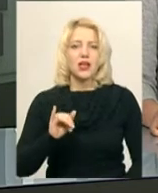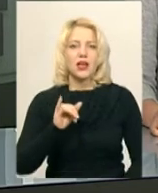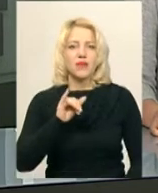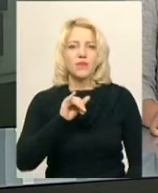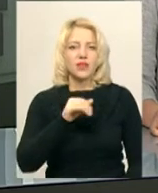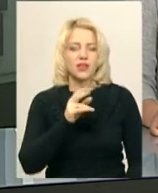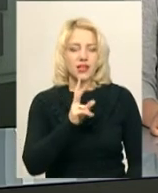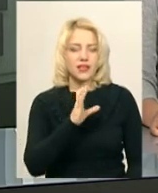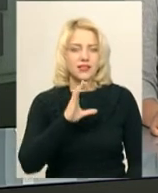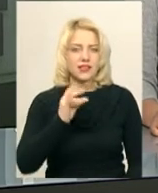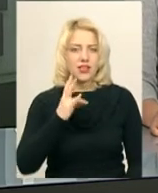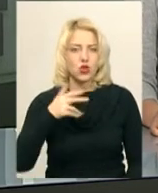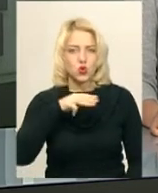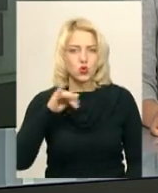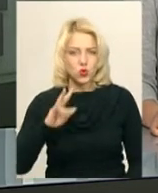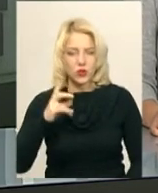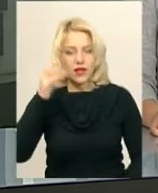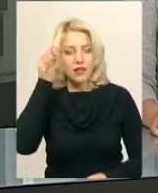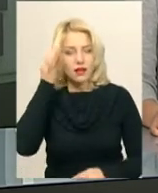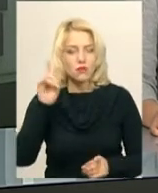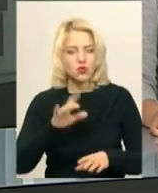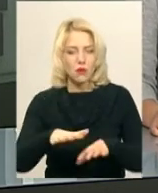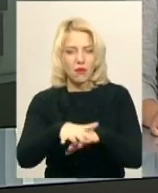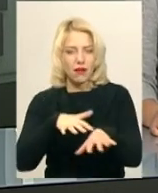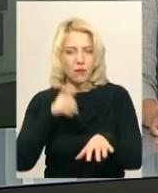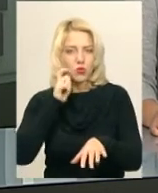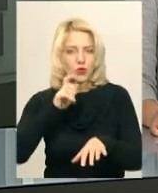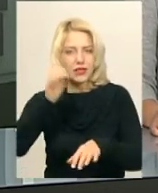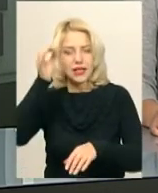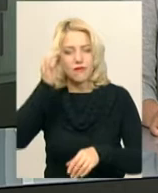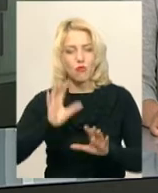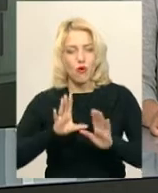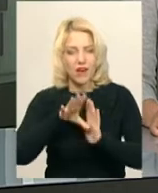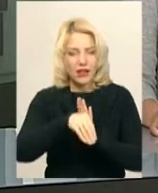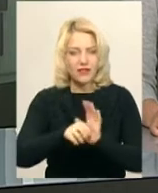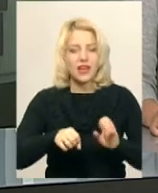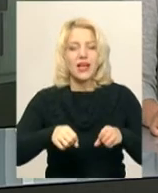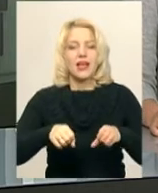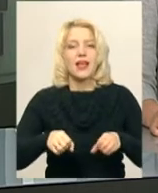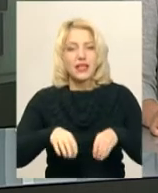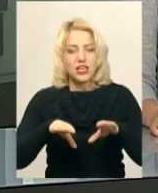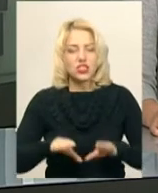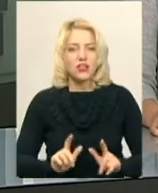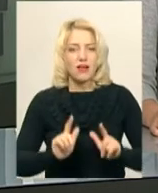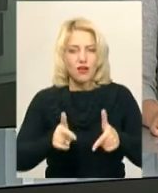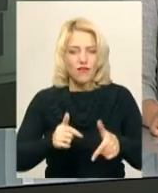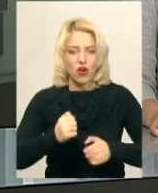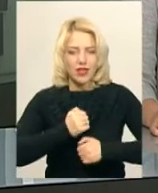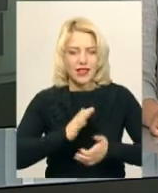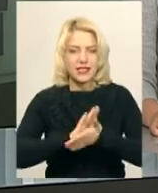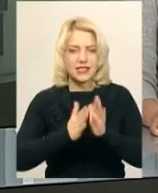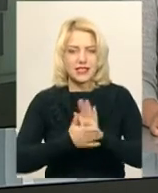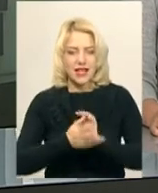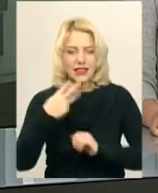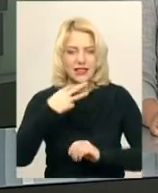Олександр Ксенжук. Нагадаю, парламент України вчора ухвалив рішення запровадити воєнний стан на 30 діб у 10 областях України.